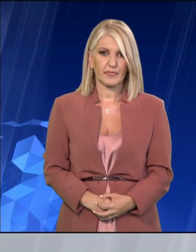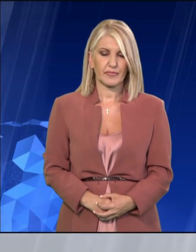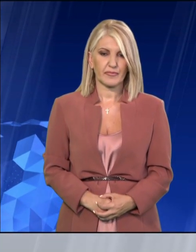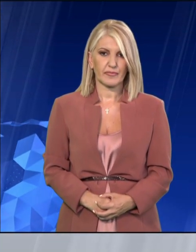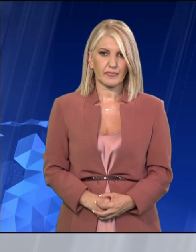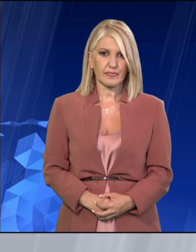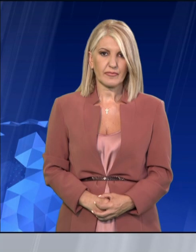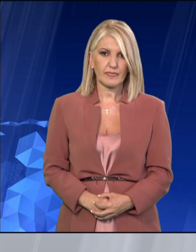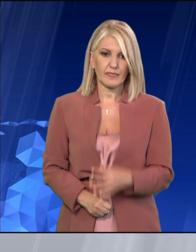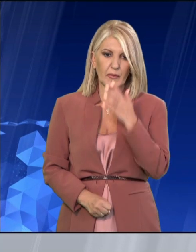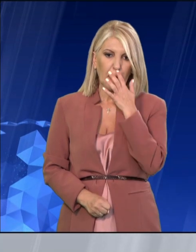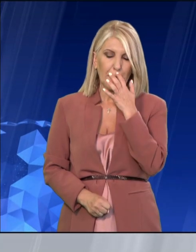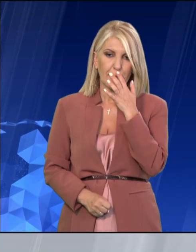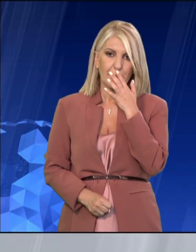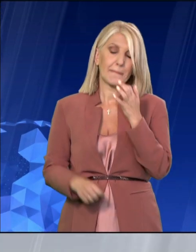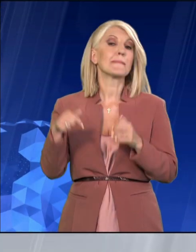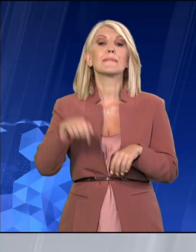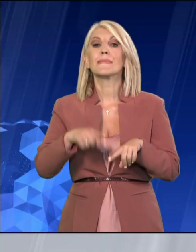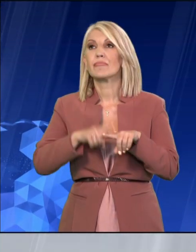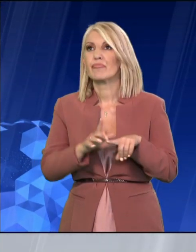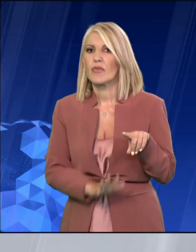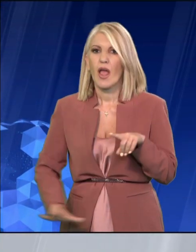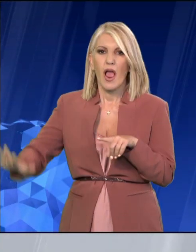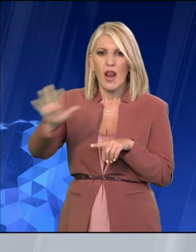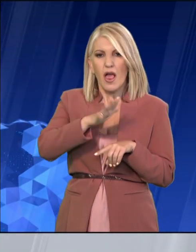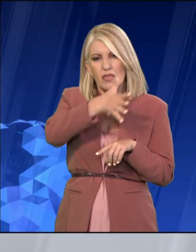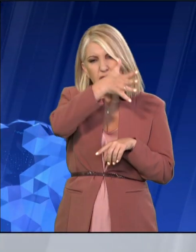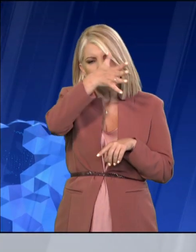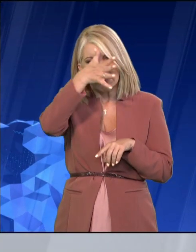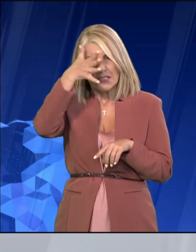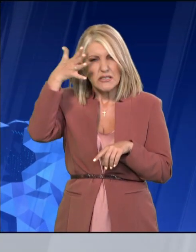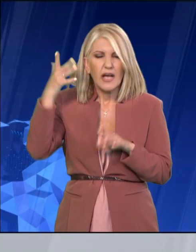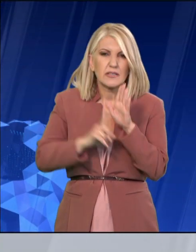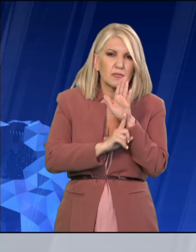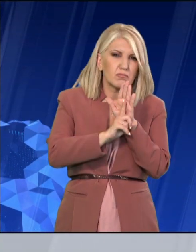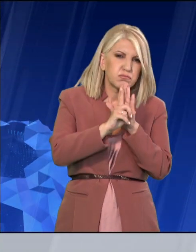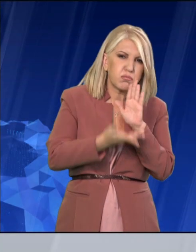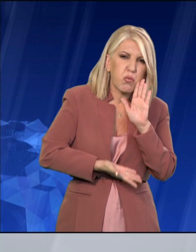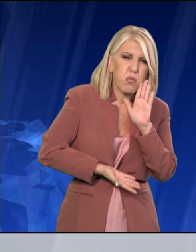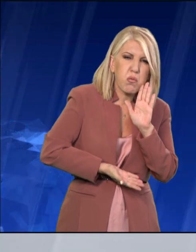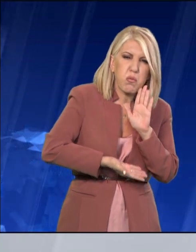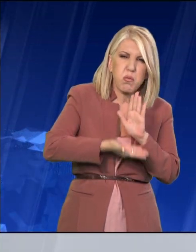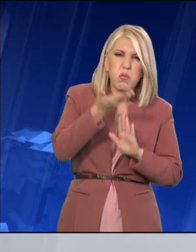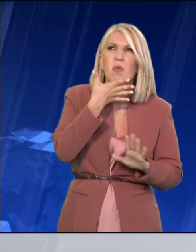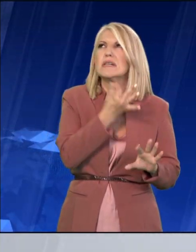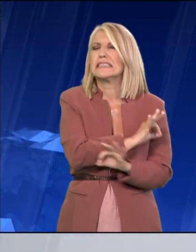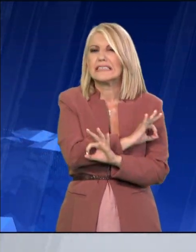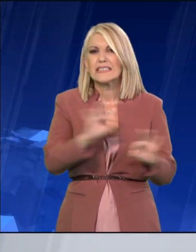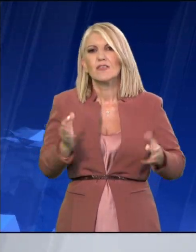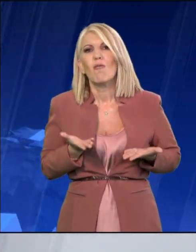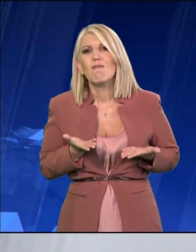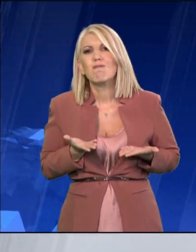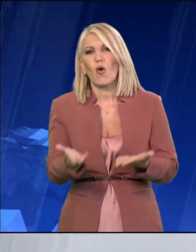Σε φούρνο έχει μετατραπεί η χώρα με τις υψηλές θερμοκρασίες να συνεχίζονται και σήμερα με αποτέλεσμα η ατμόσφαιρα να είναι